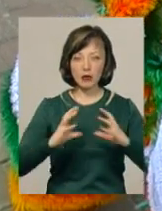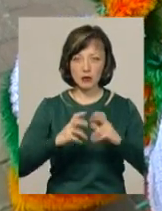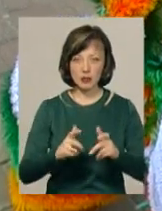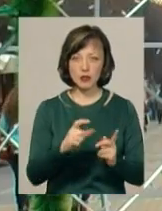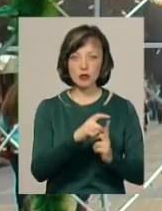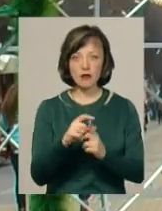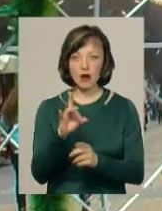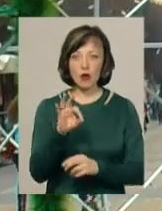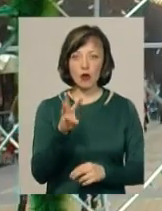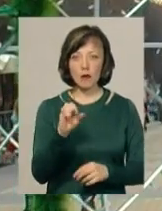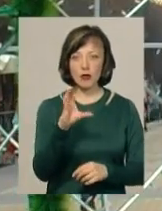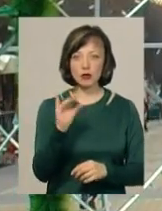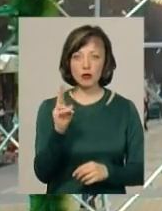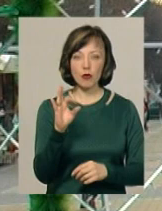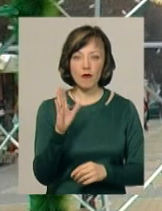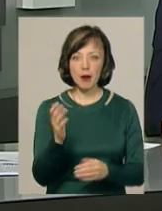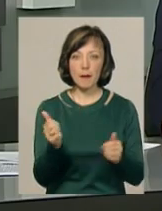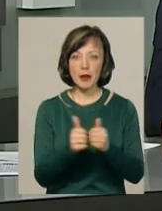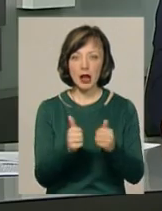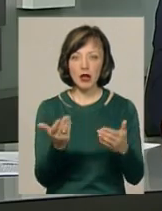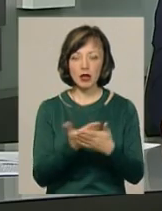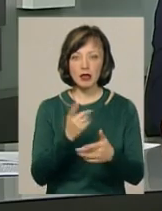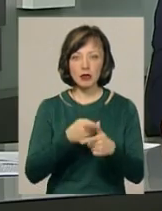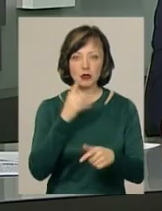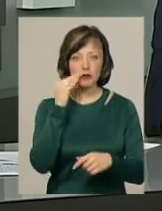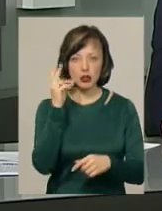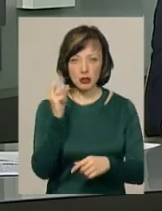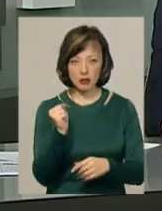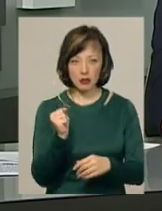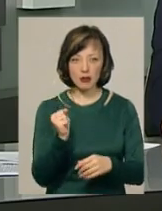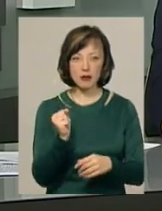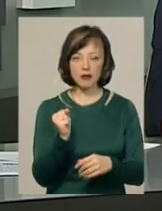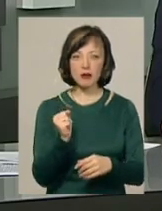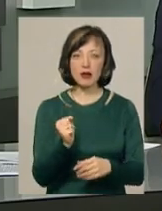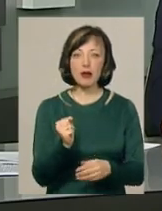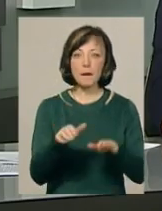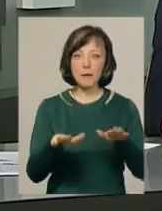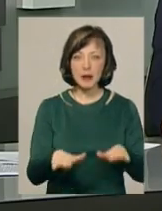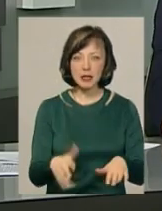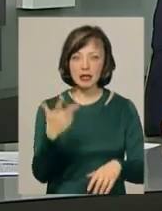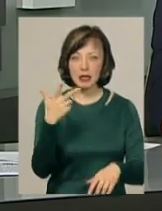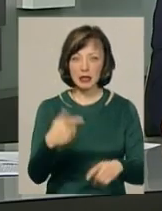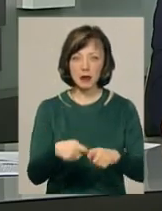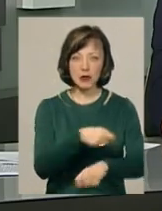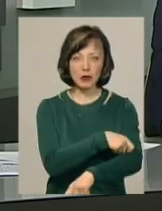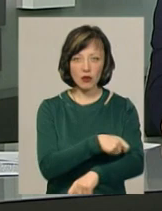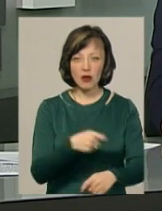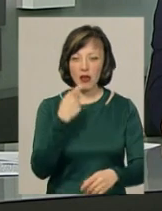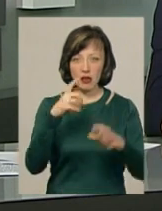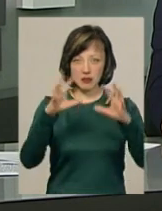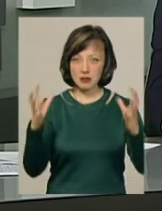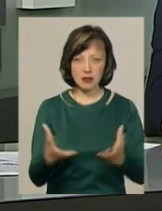За словами Артема Ромасюкова, біля кінотеатру імені Шевченка, де розташовувалося Великодні містечко, місця для триметрового яйця не знайшлося.